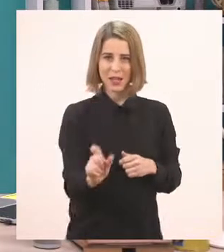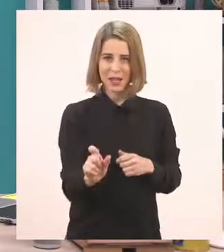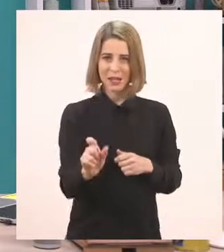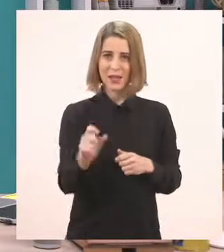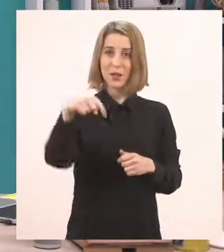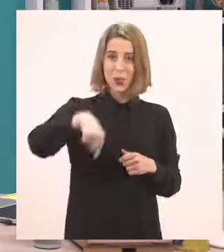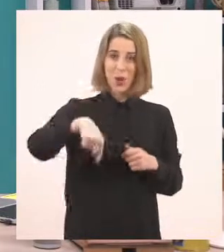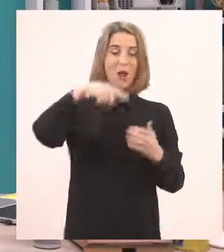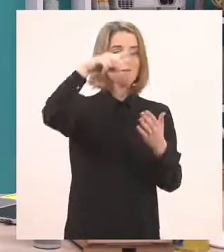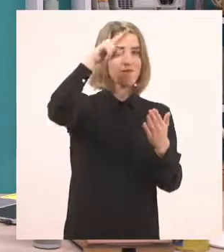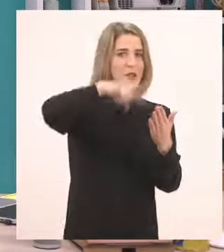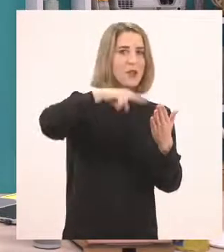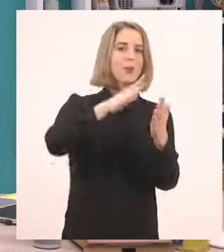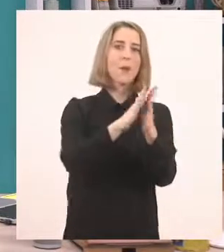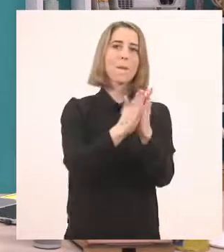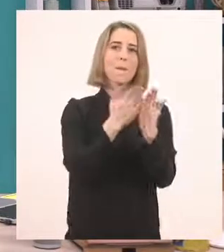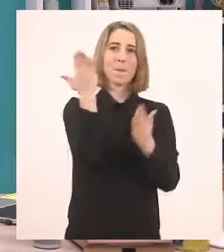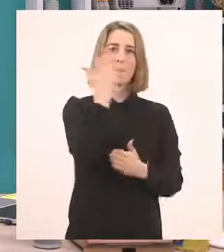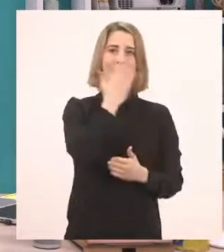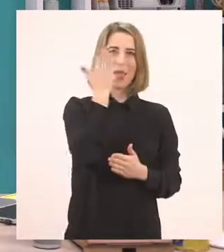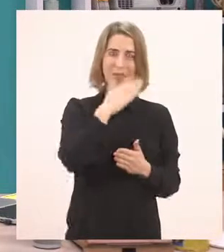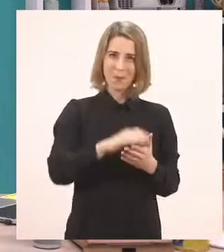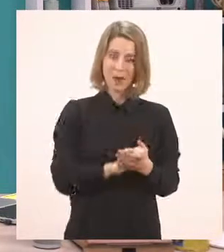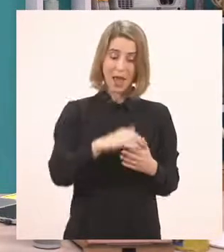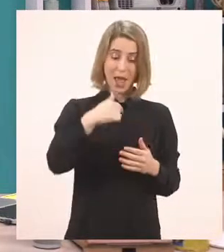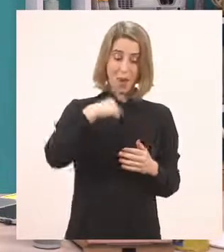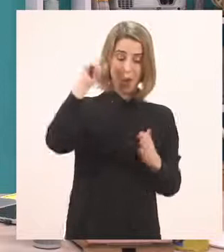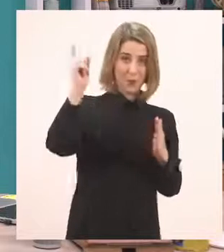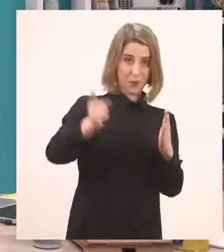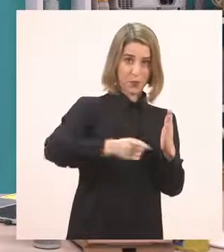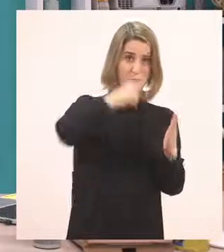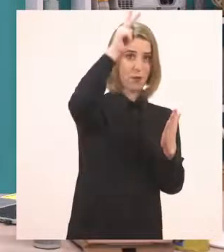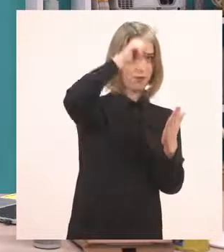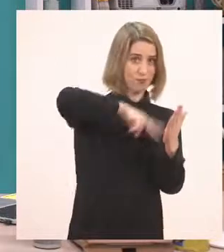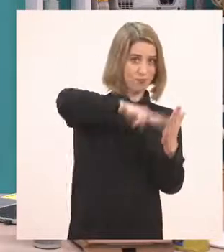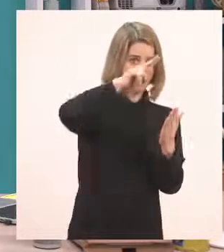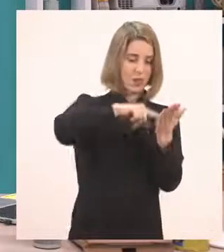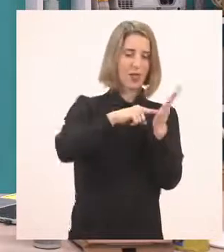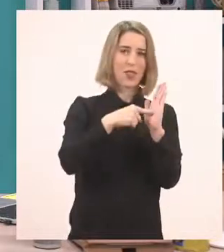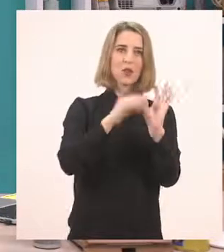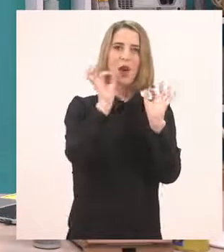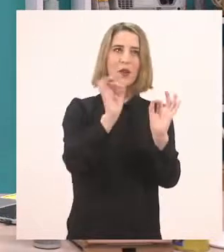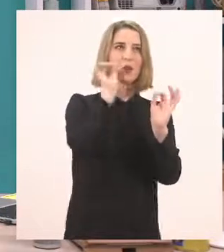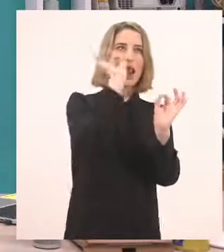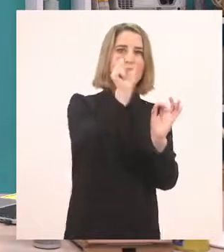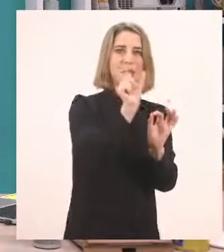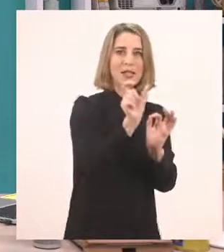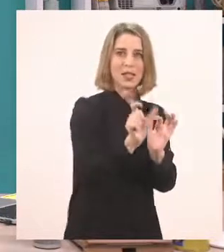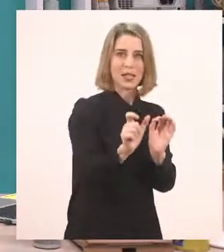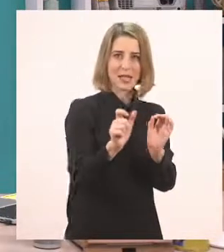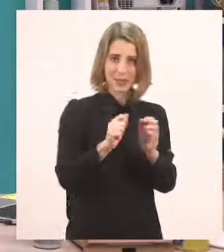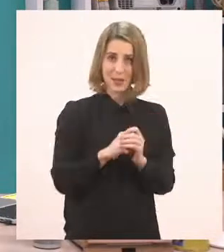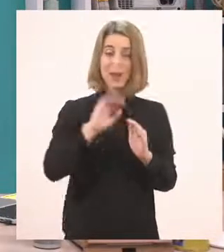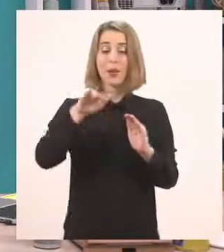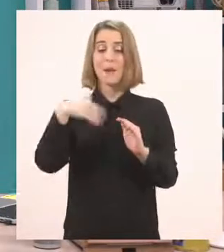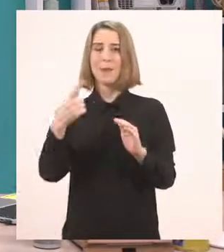τώρα να διαβάσουμε το μάθημά μας. Θα σας το διαβάσω εγώ μια φορά και θα σας δείχνω που διαβάζουμε. Και μετά θα διαβάσουμε αυτό που